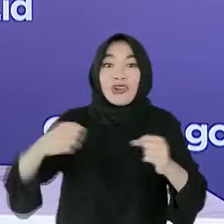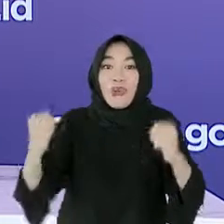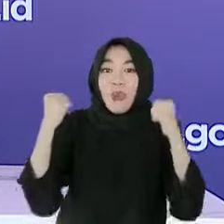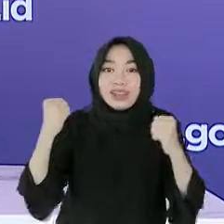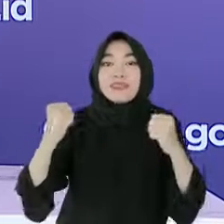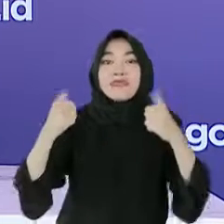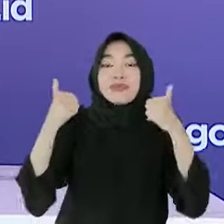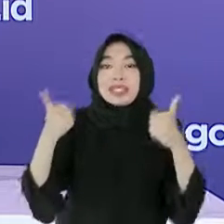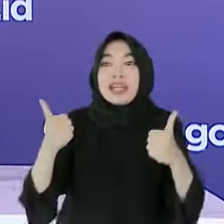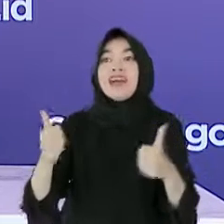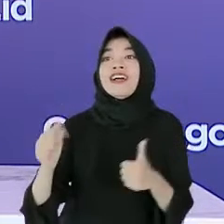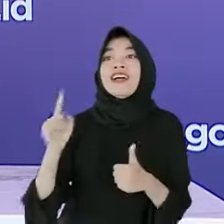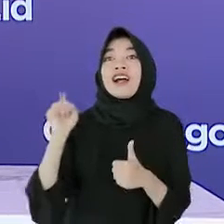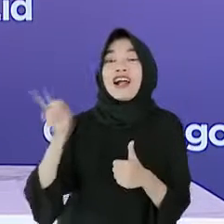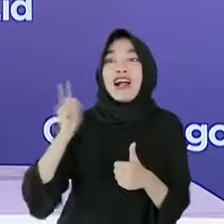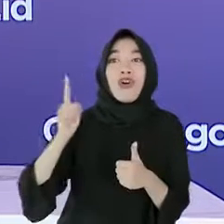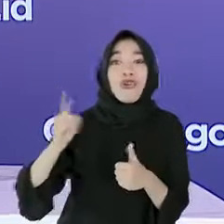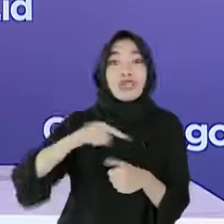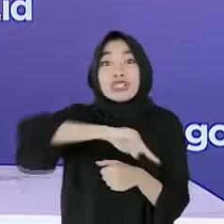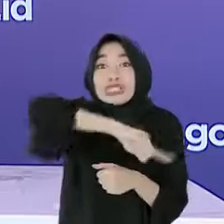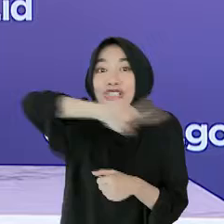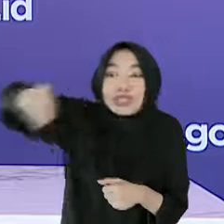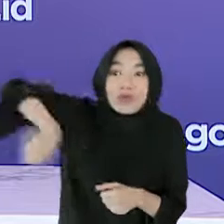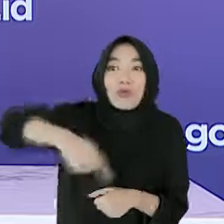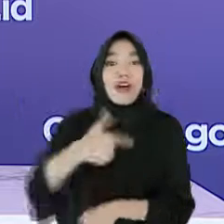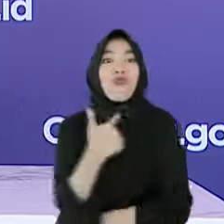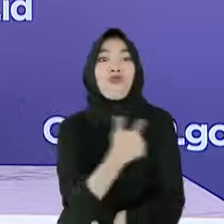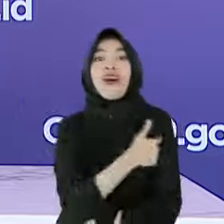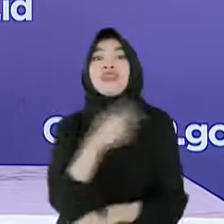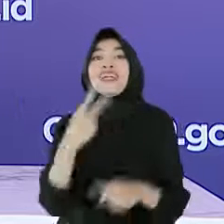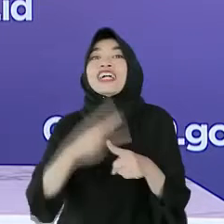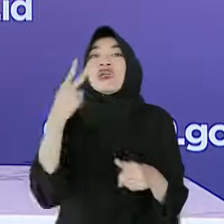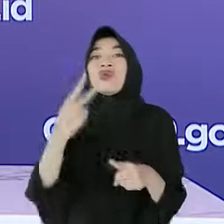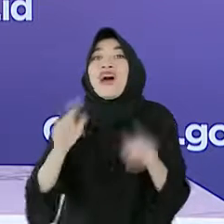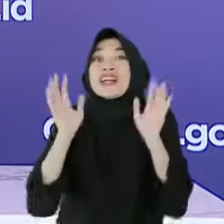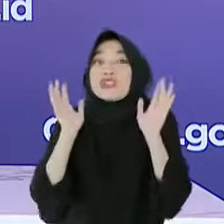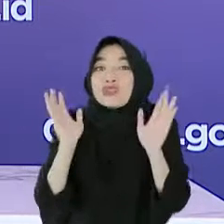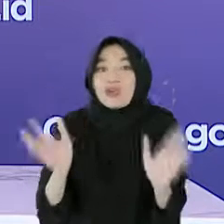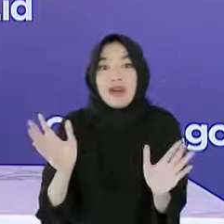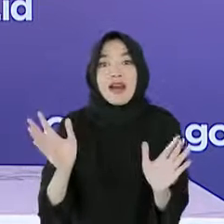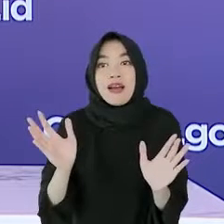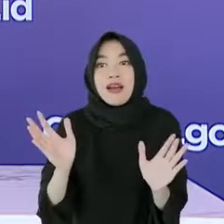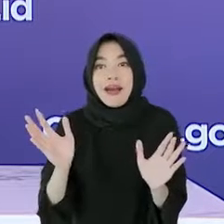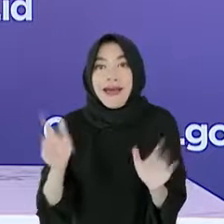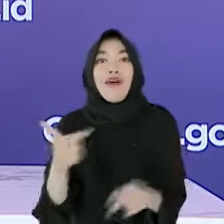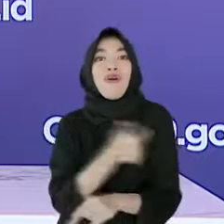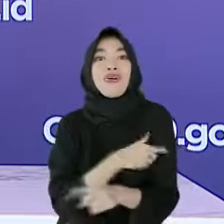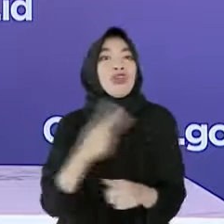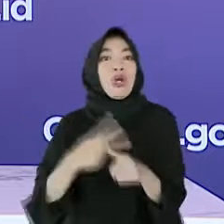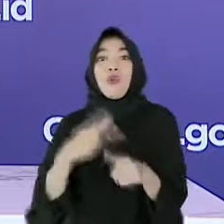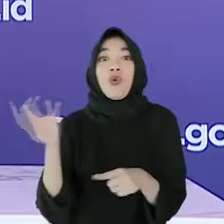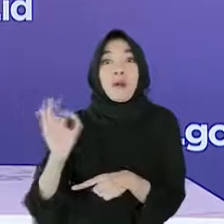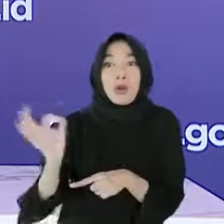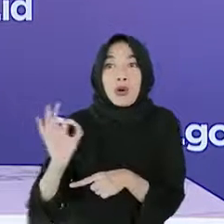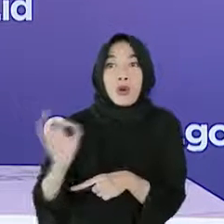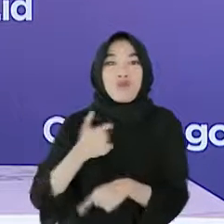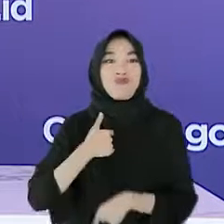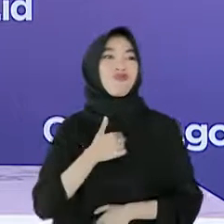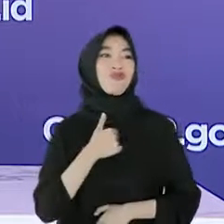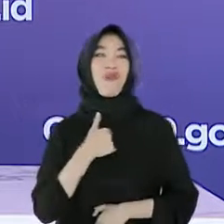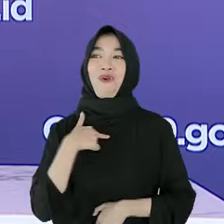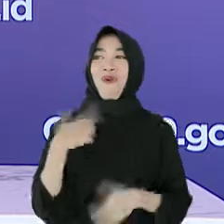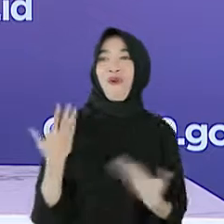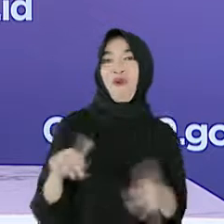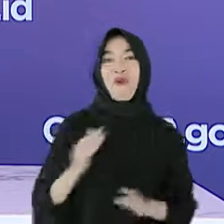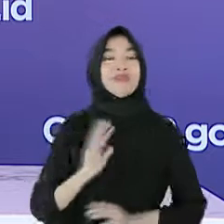sempurna apabila seluruhnya telah mendapatkan vaksinasi dosis lengkap. Untuk itu, kita tidak boleh berpuas